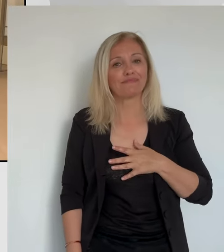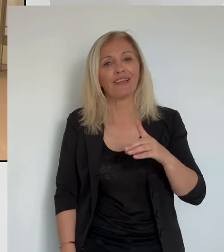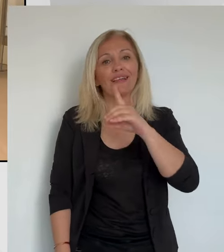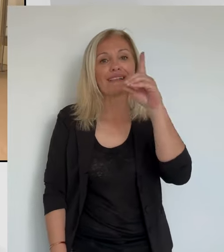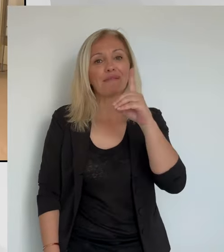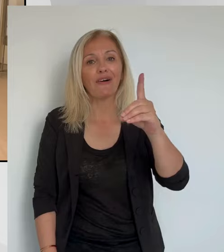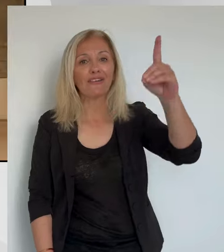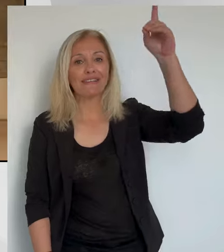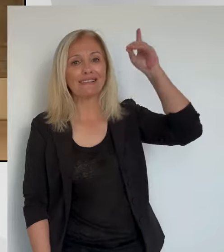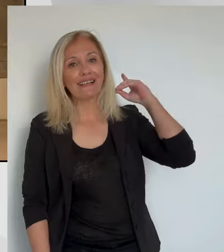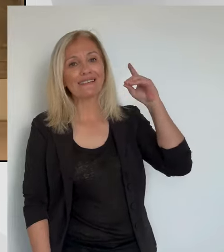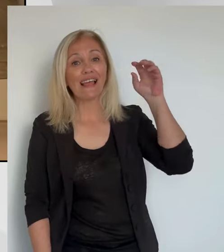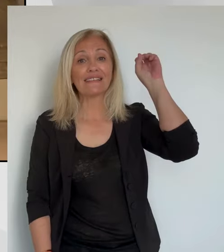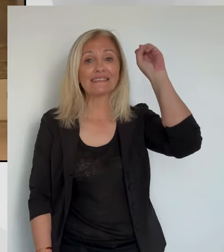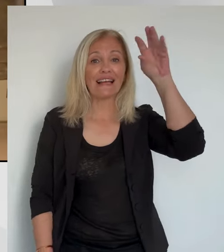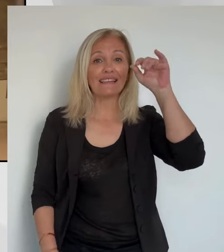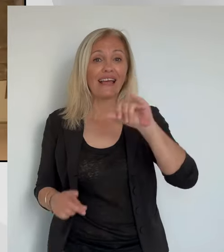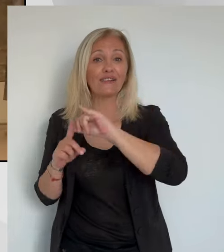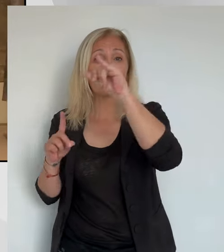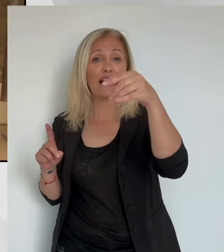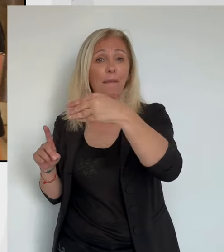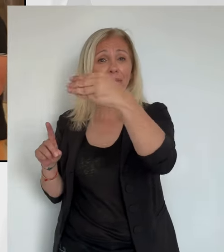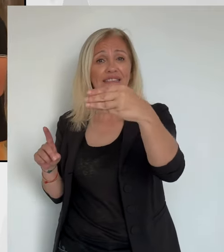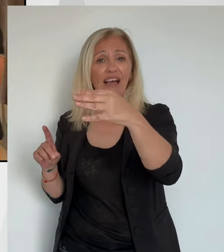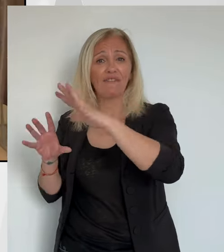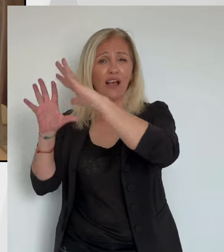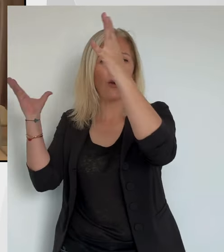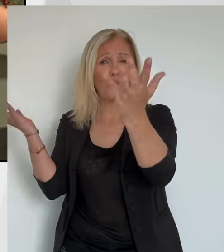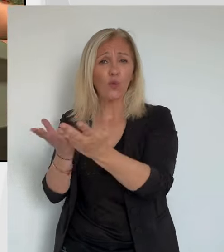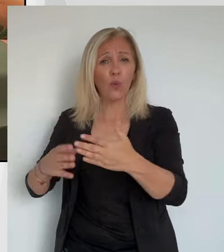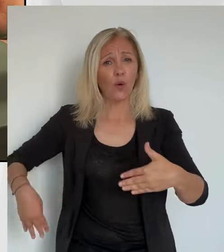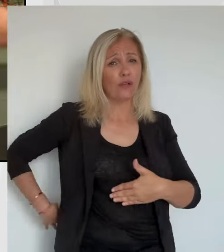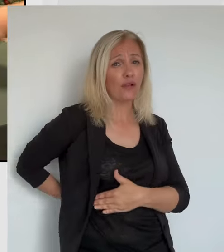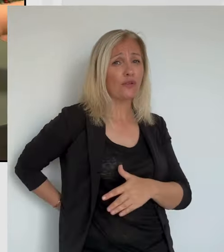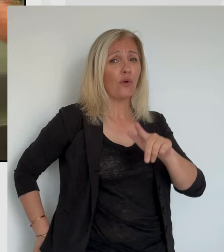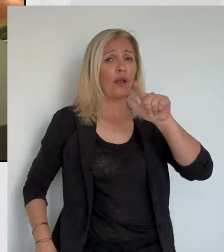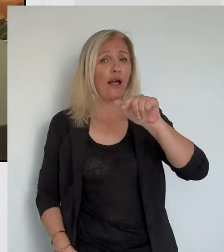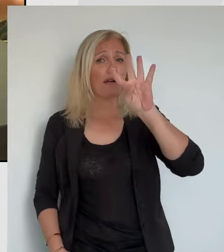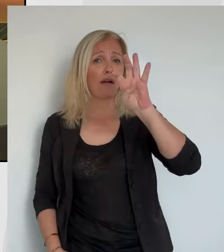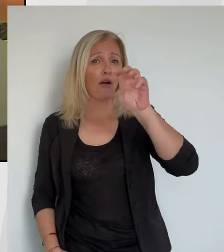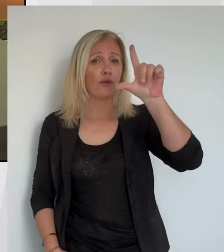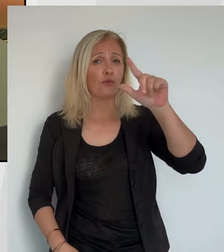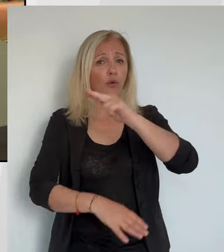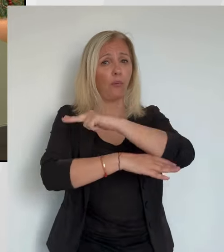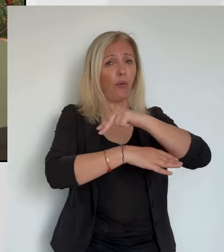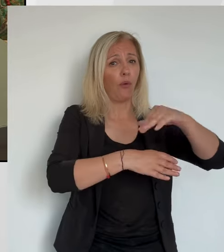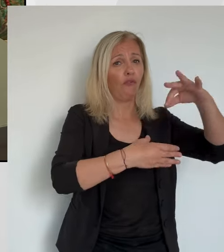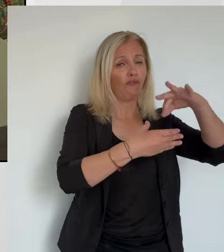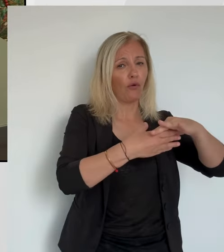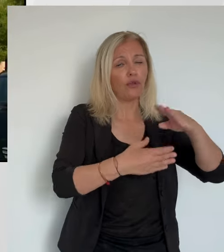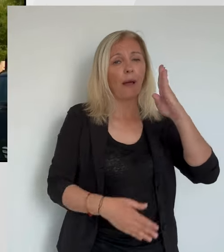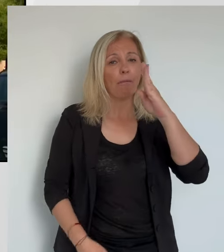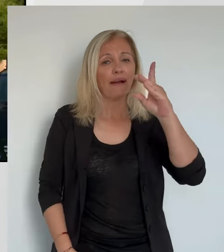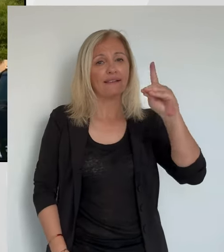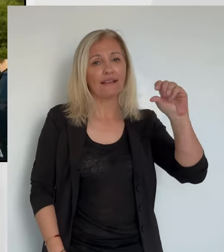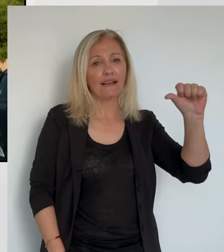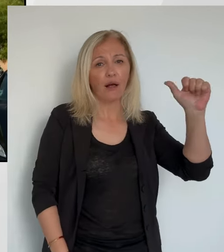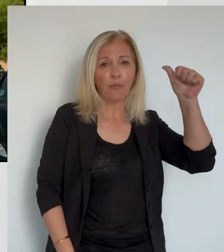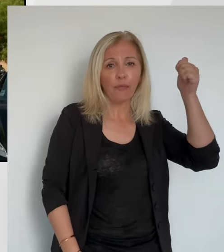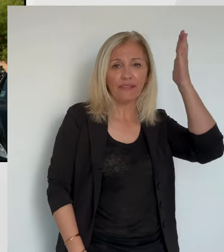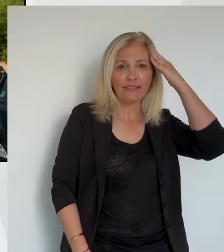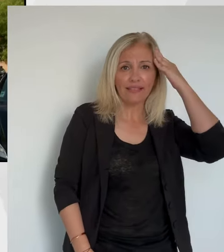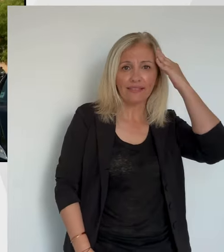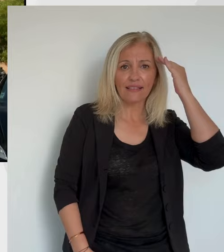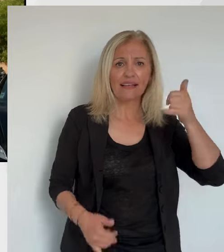est arrivé en tête du scrutin dimanche des sanguinaires à Mezzavia dans les 42 bureaux électoraux d'Ajaccio. Ici, à Bodition, le